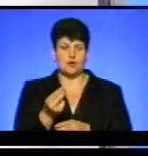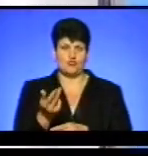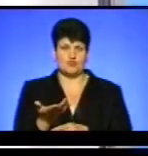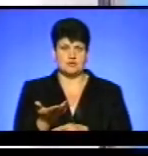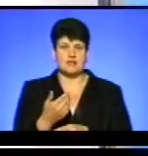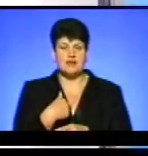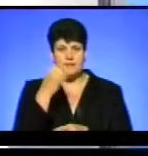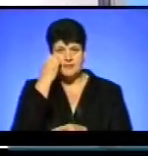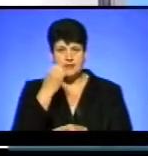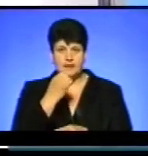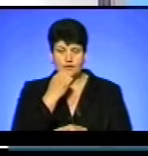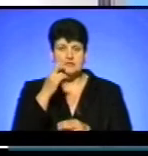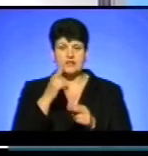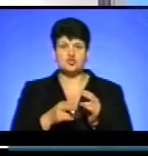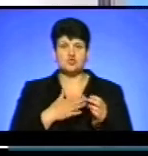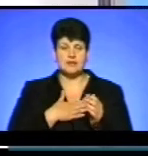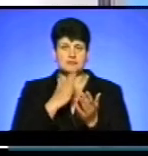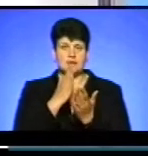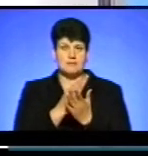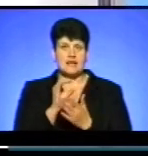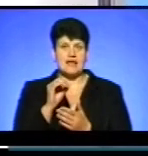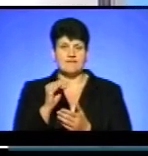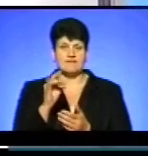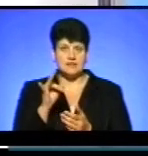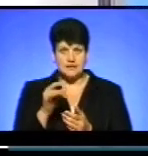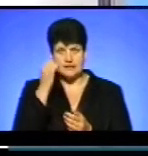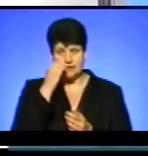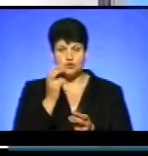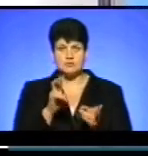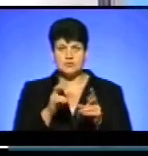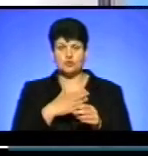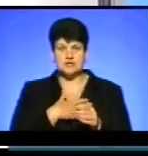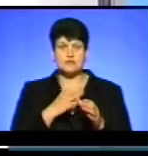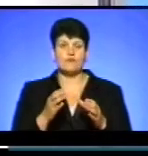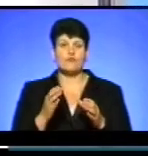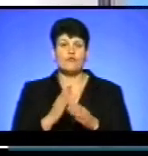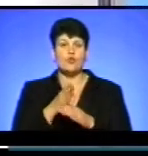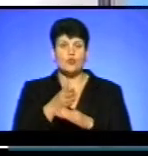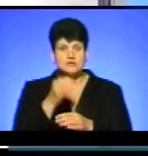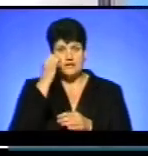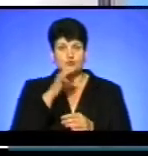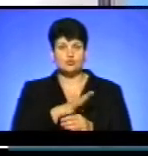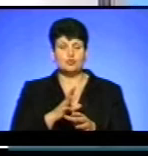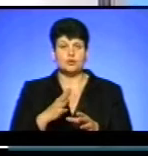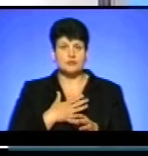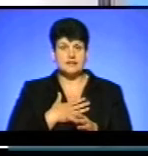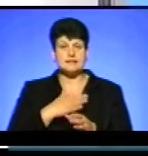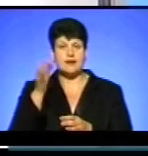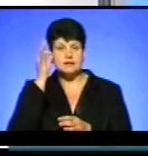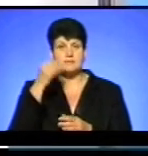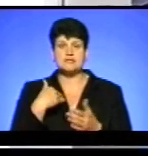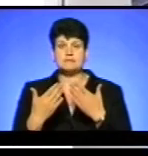дякую. На жаль, закінчується наш прямий ефір. Я дякую, що прийшли до нас в гості глядачам. Дякую, що були з нами. Дивіться нас кожного дня. Я нагадаю, ми